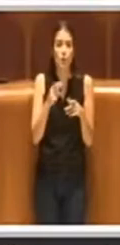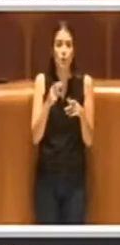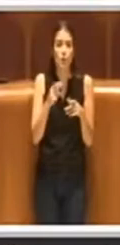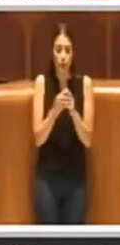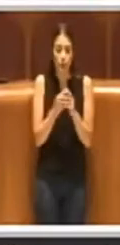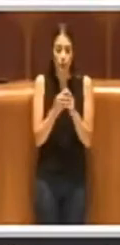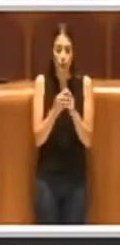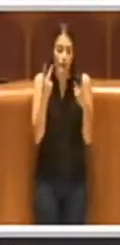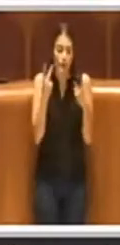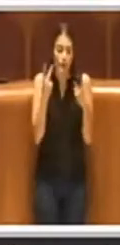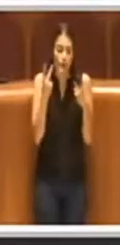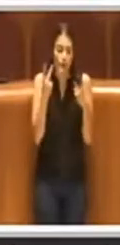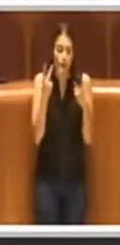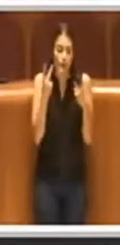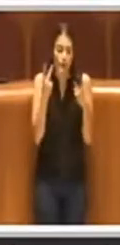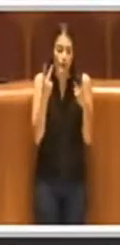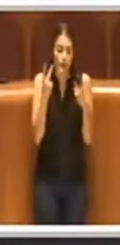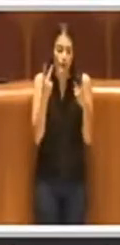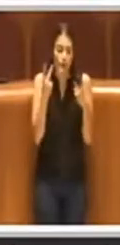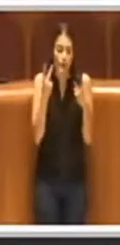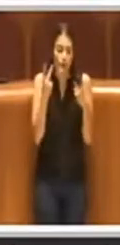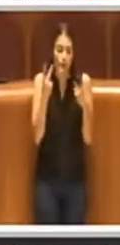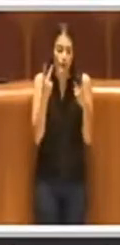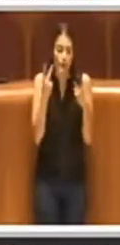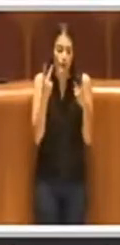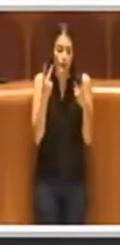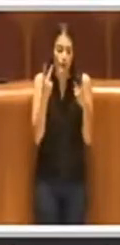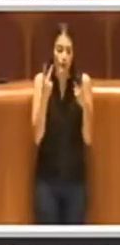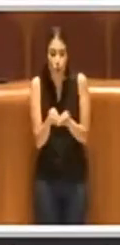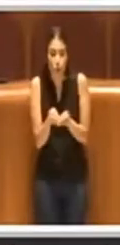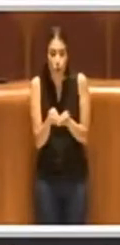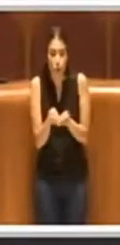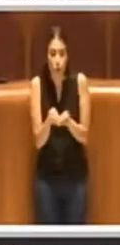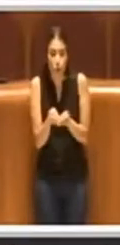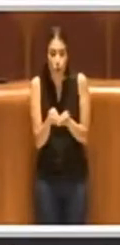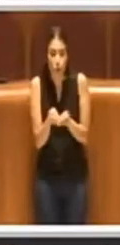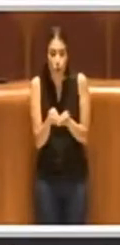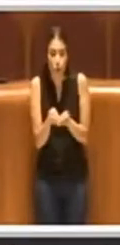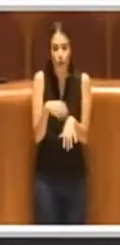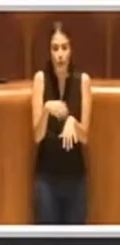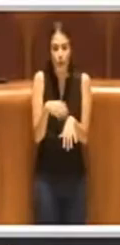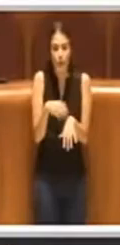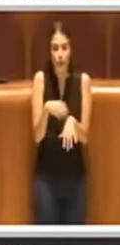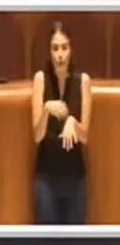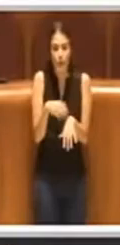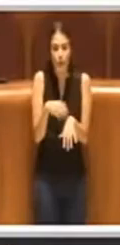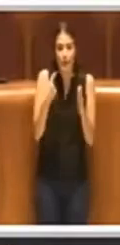ringraziamo di cuore l'assessore e la Giunta e non vediamo l'ora di poter approvare questa delibera Grazie